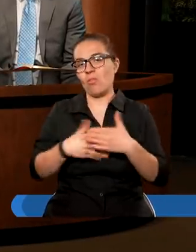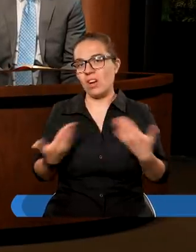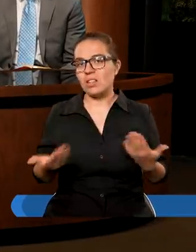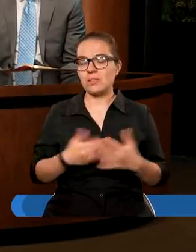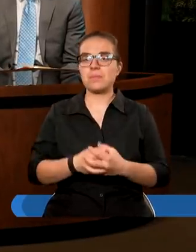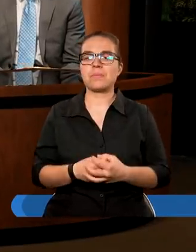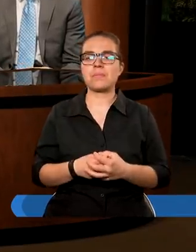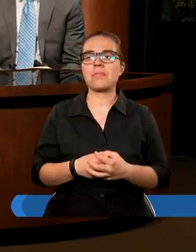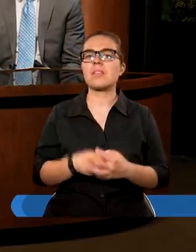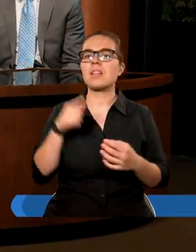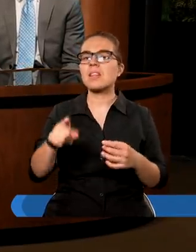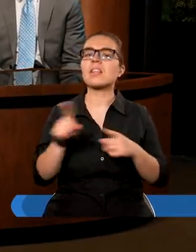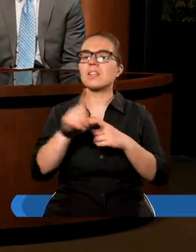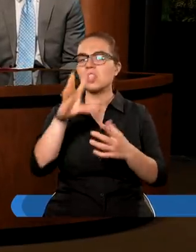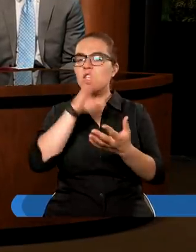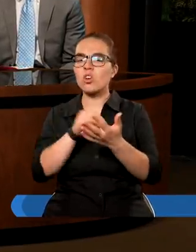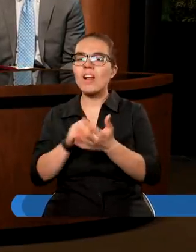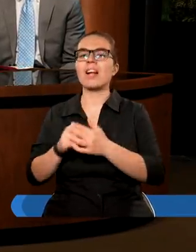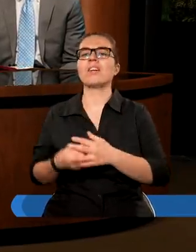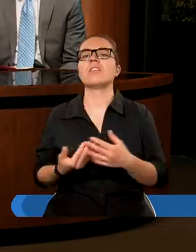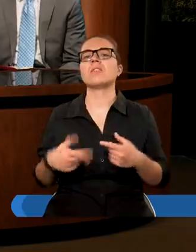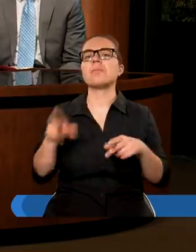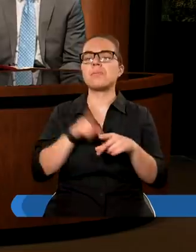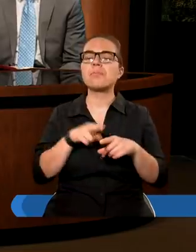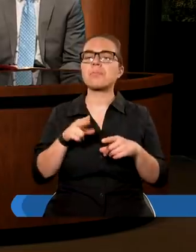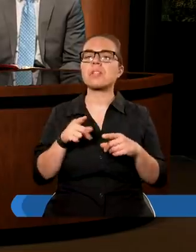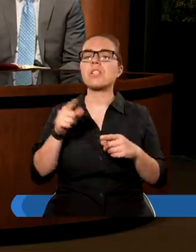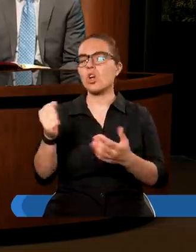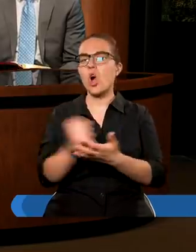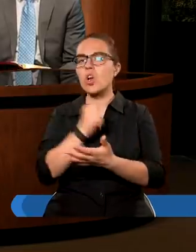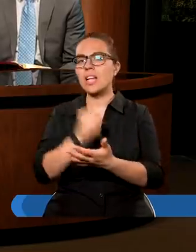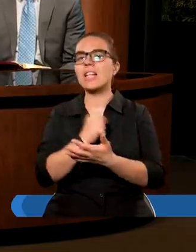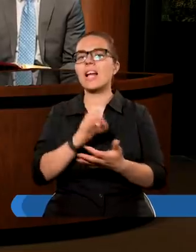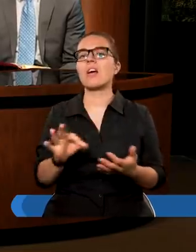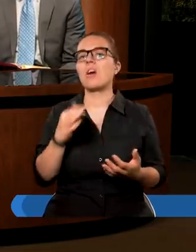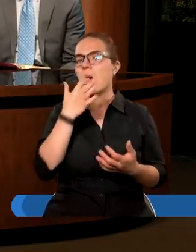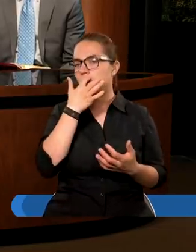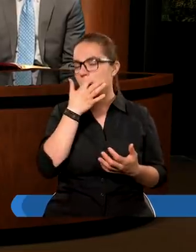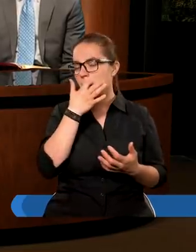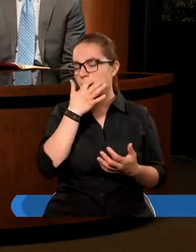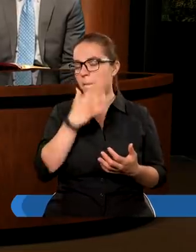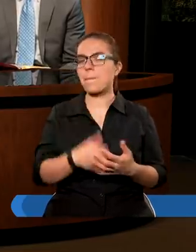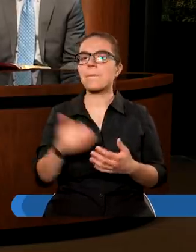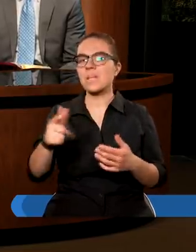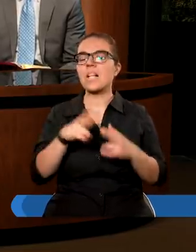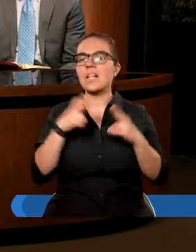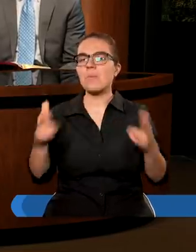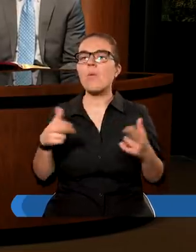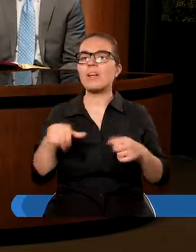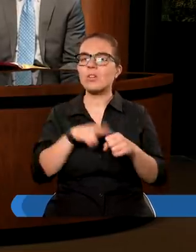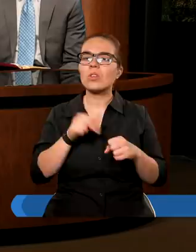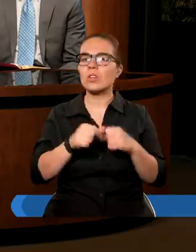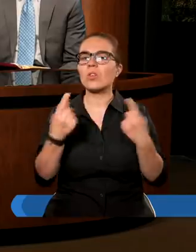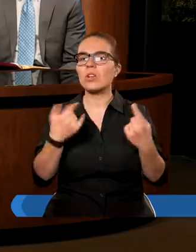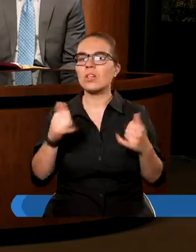Czuwać to znaczy mieć doświadczenie, zdobywać doświadczenia konieczne na ten moment, na który oczekujemy.